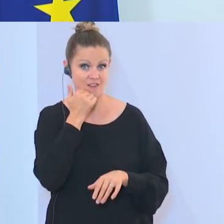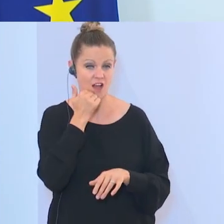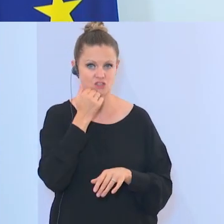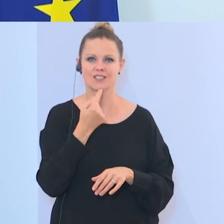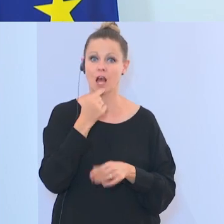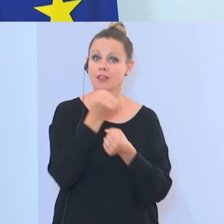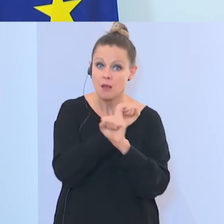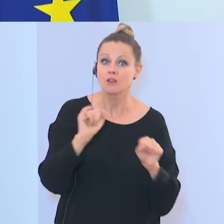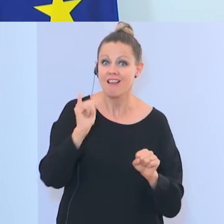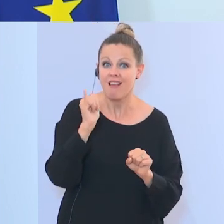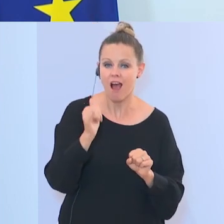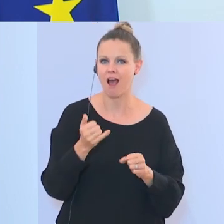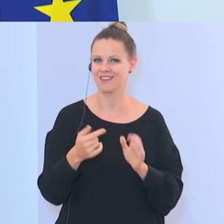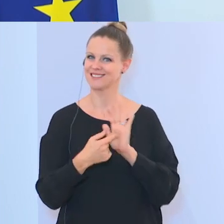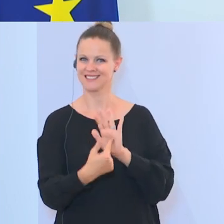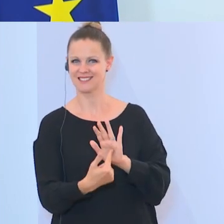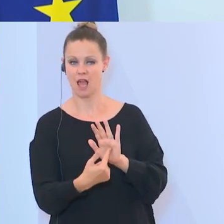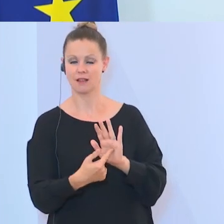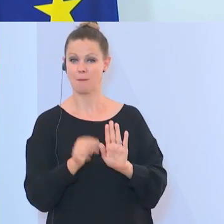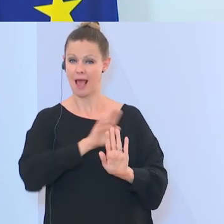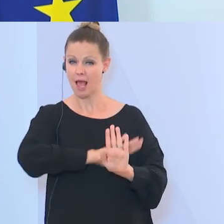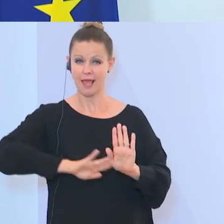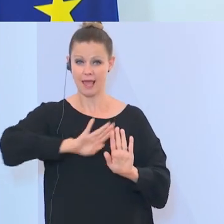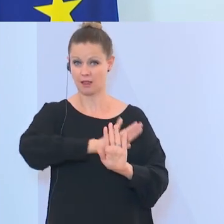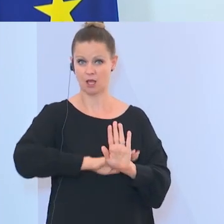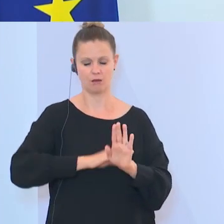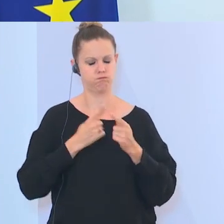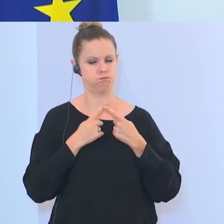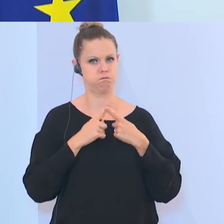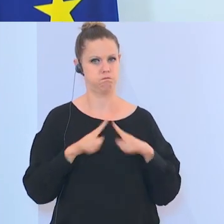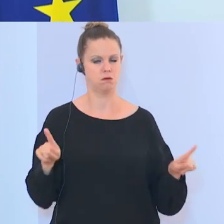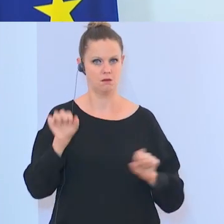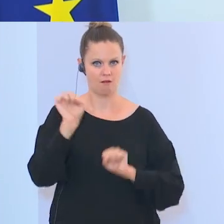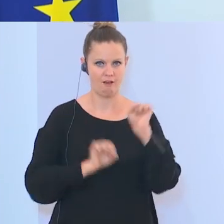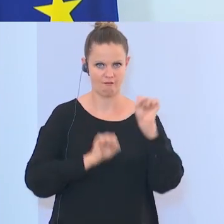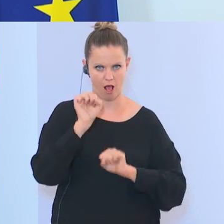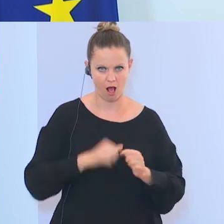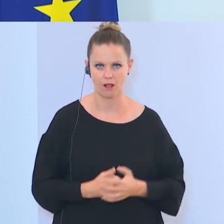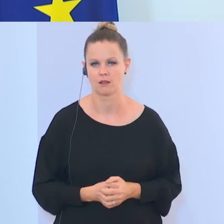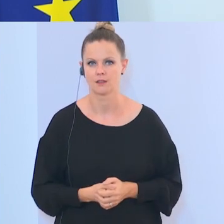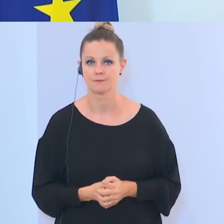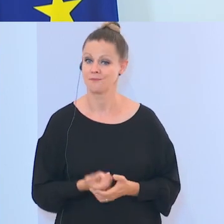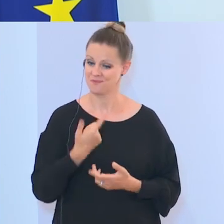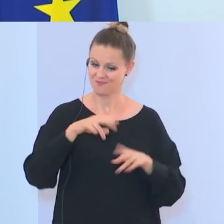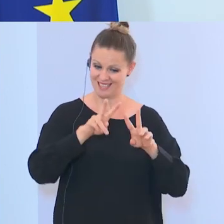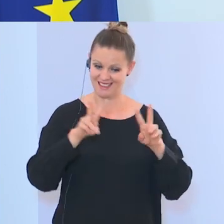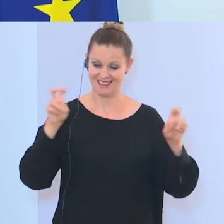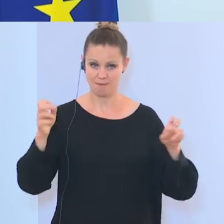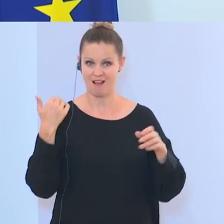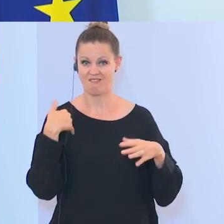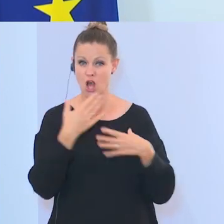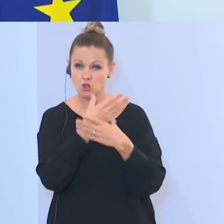aber nach innen geht es um eine andere Rhetorik. Und wir haben zu dem Thema, weil wir uns zu sehr